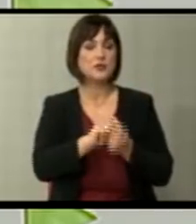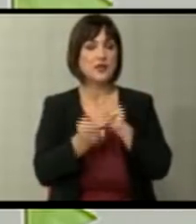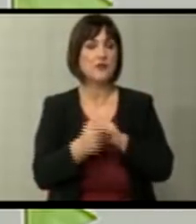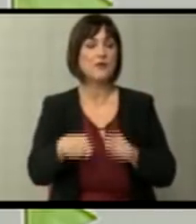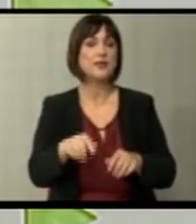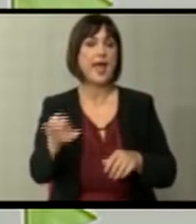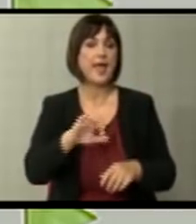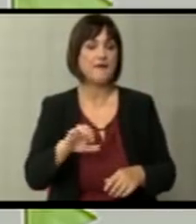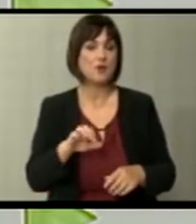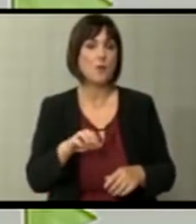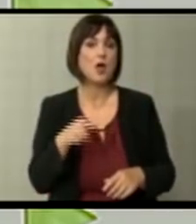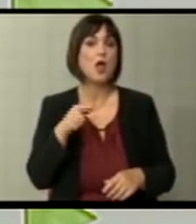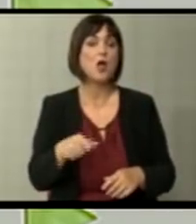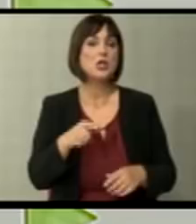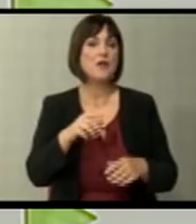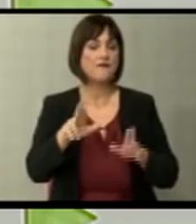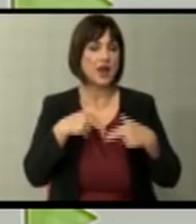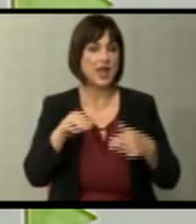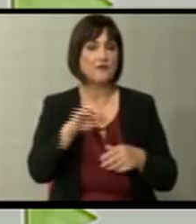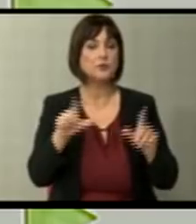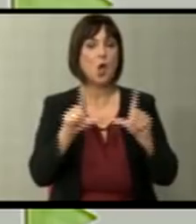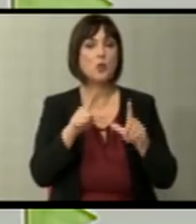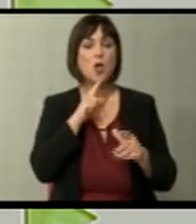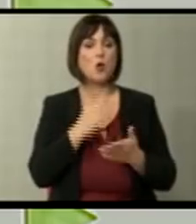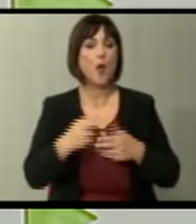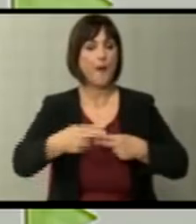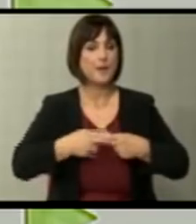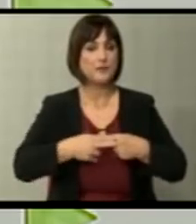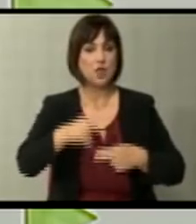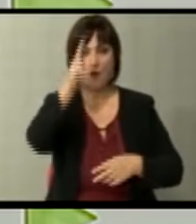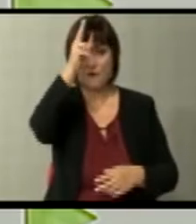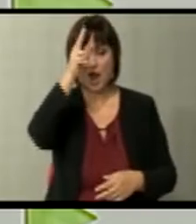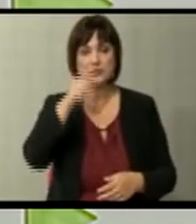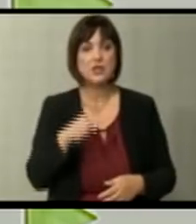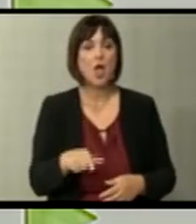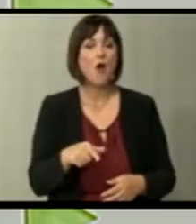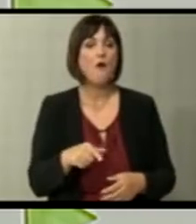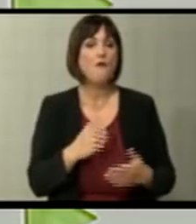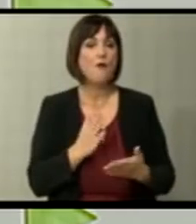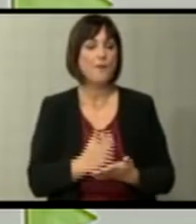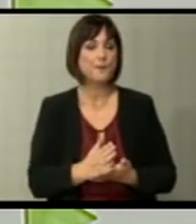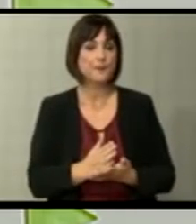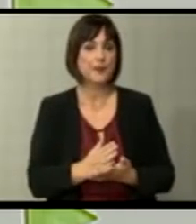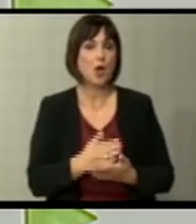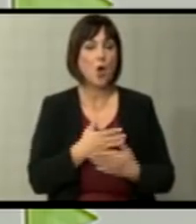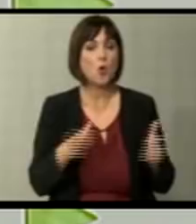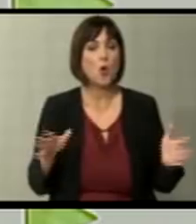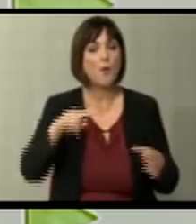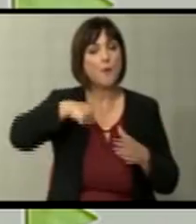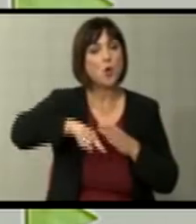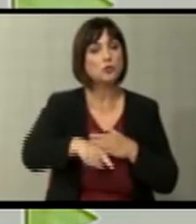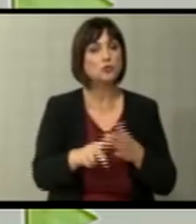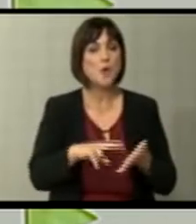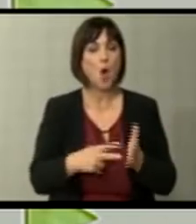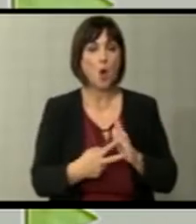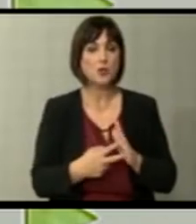враќење на концептот на Европска Унија, кој што е по-близок до Франција, во однос на по-големо продлабочување